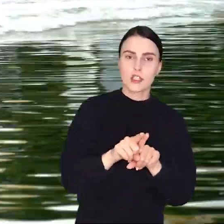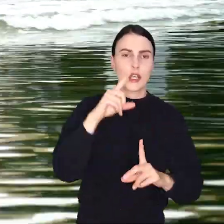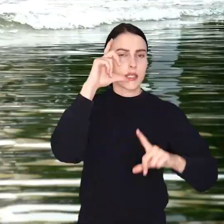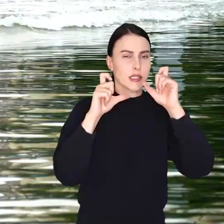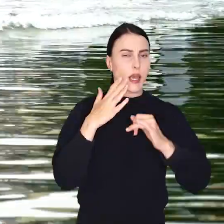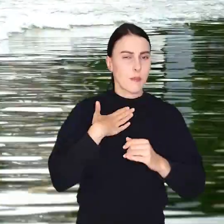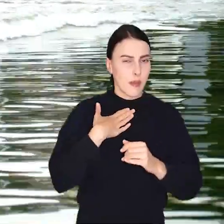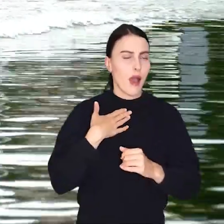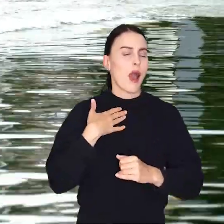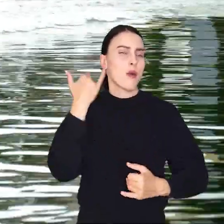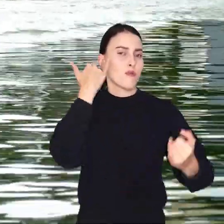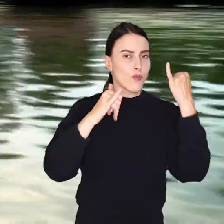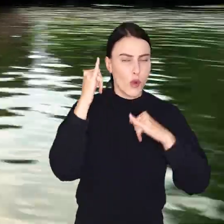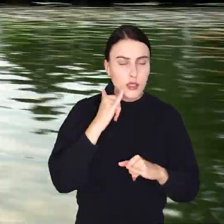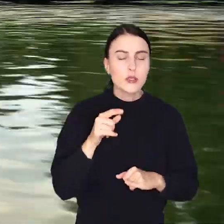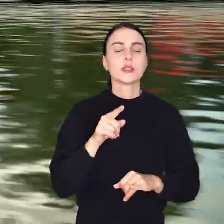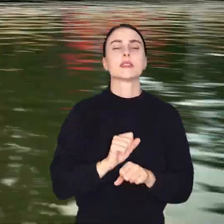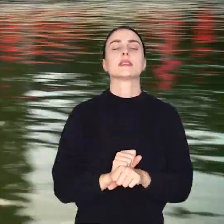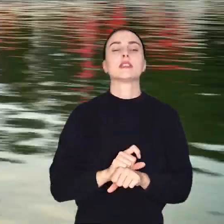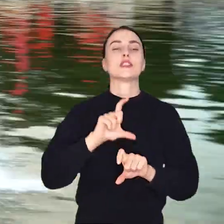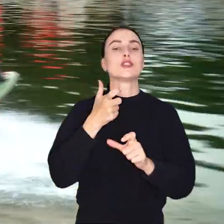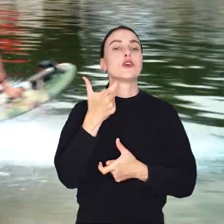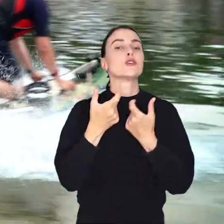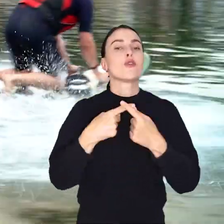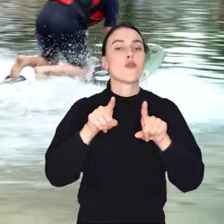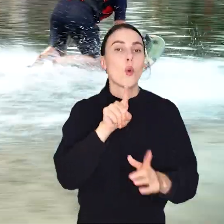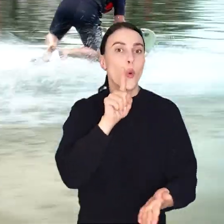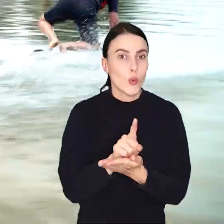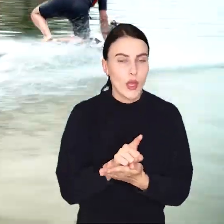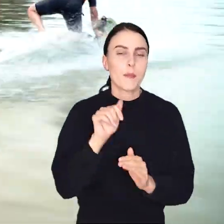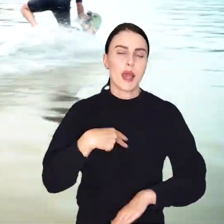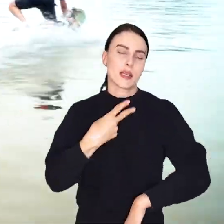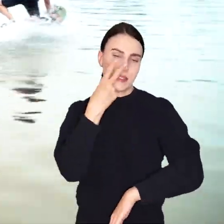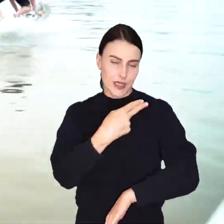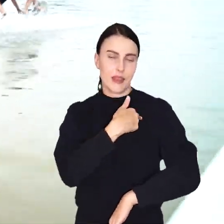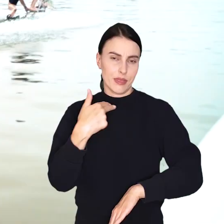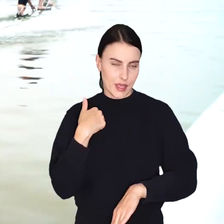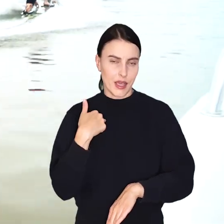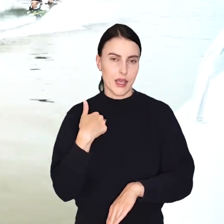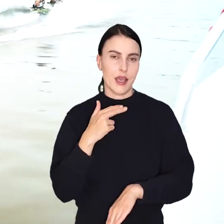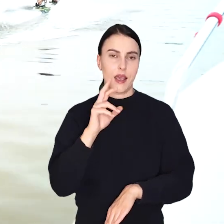zdjęciowych potknięć. A co z tego rozgardiaszu wyszło, zobaczycie na naszym kanale.